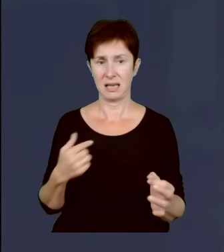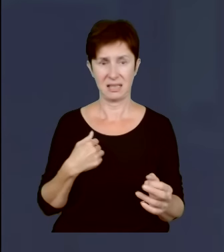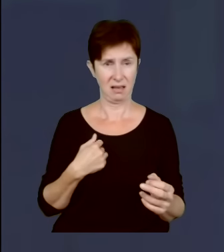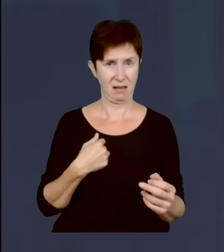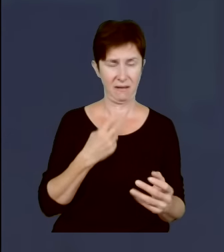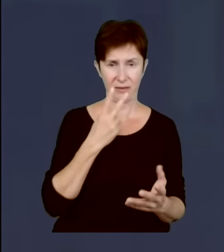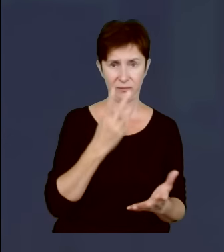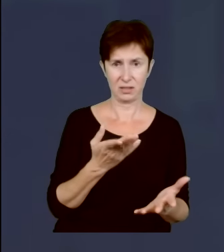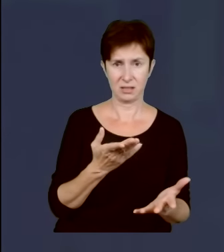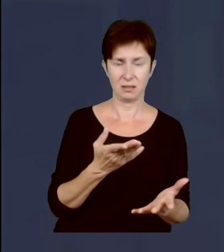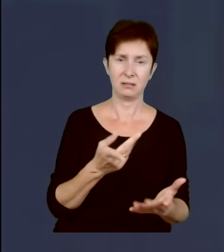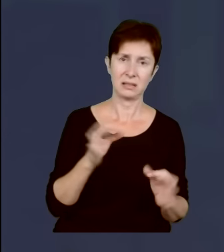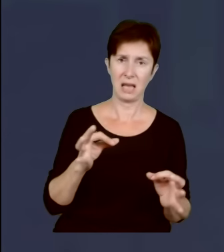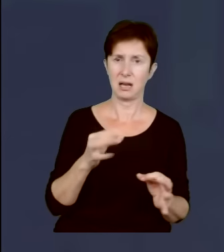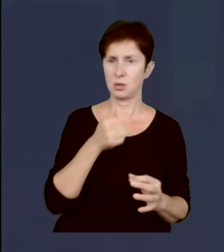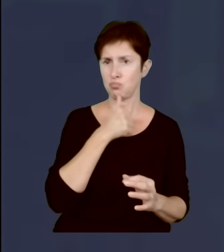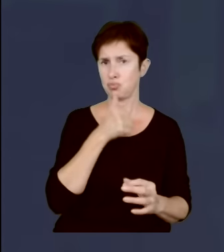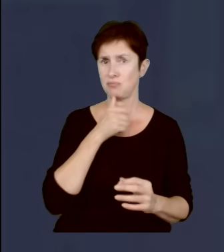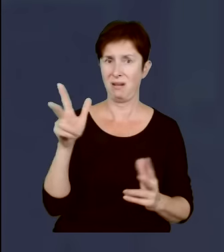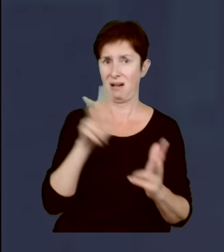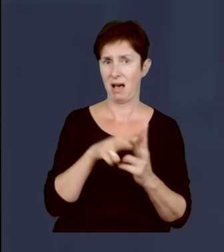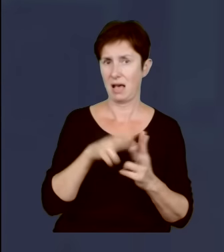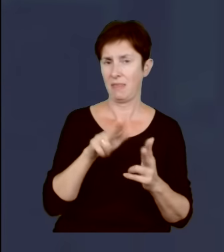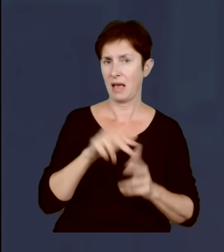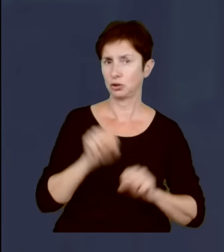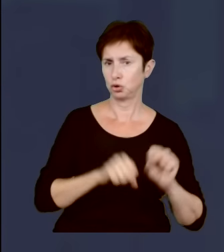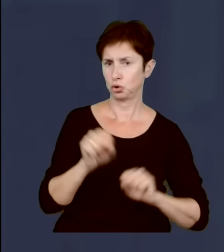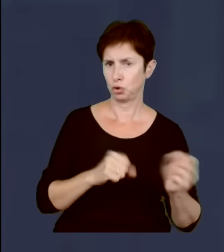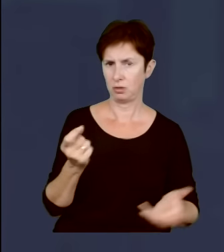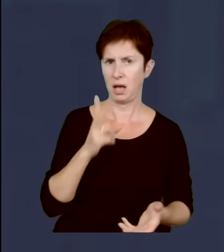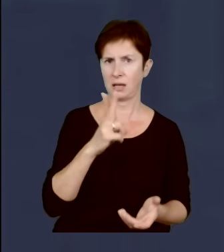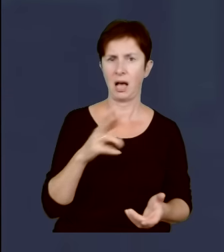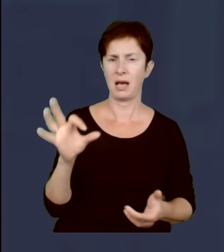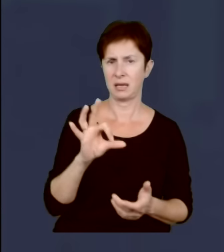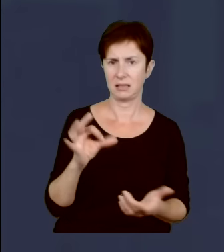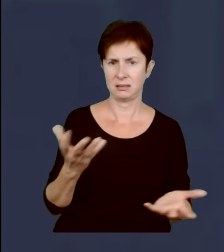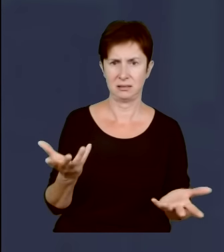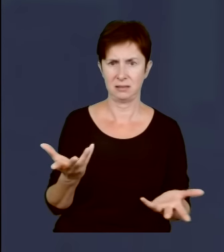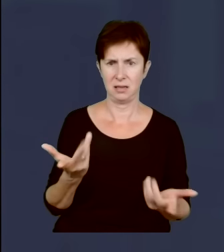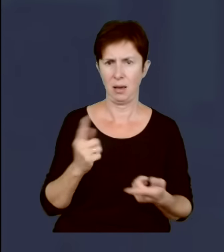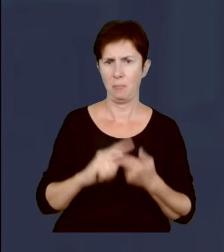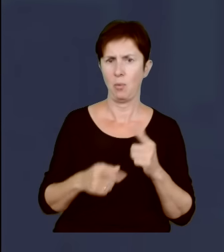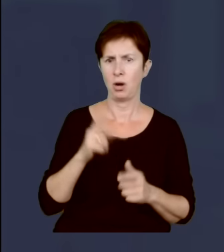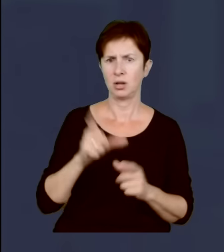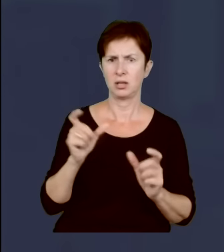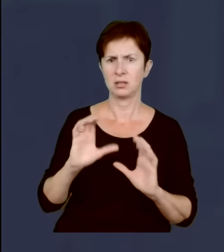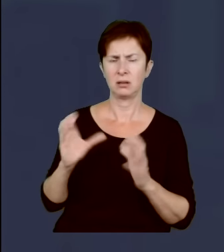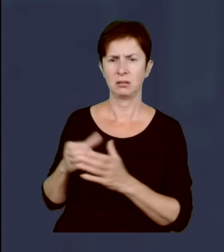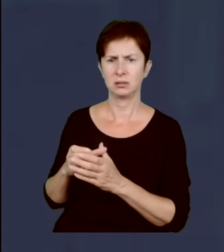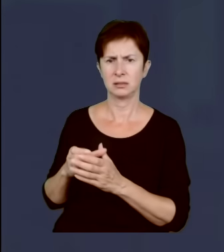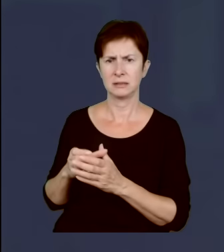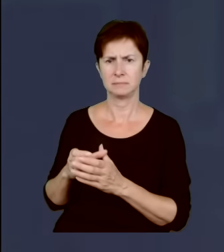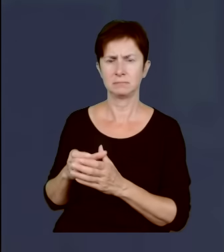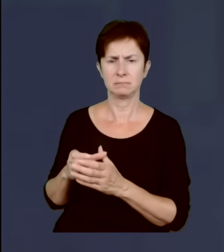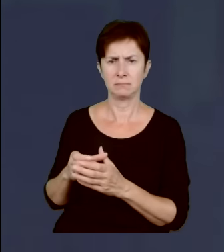próbę ataku na sąd. Krajowa Rada Sądownictwa też wypowiadają się, politycy koalicji 13 grudnia i